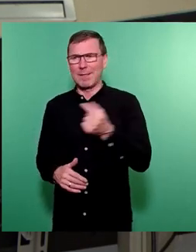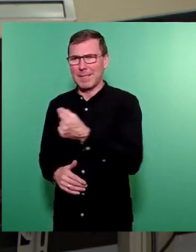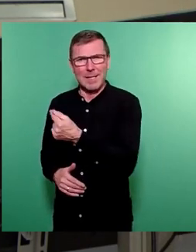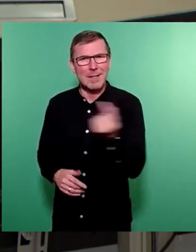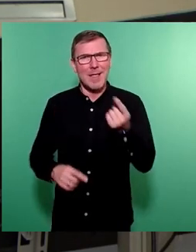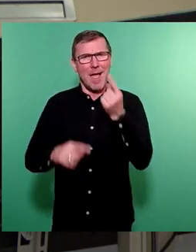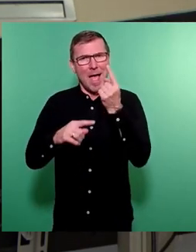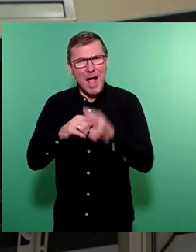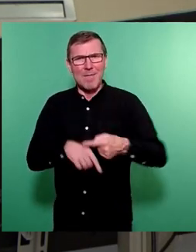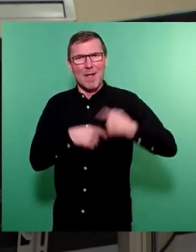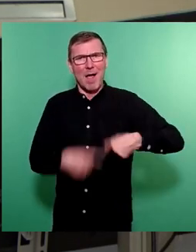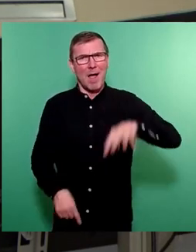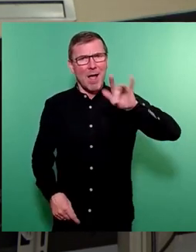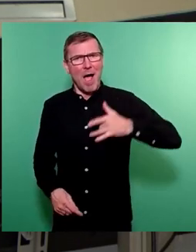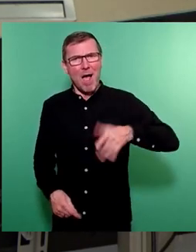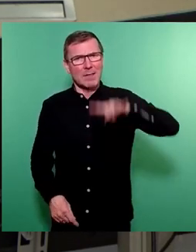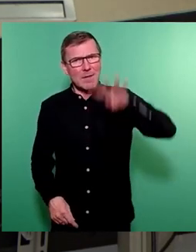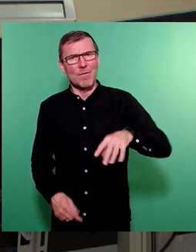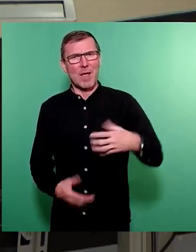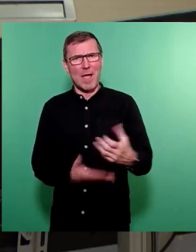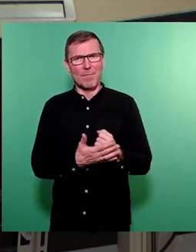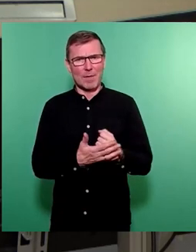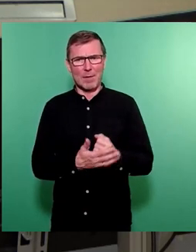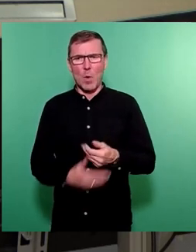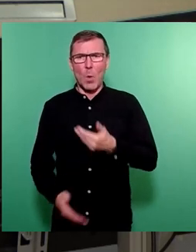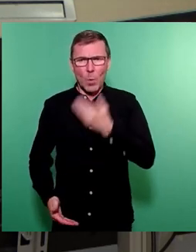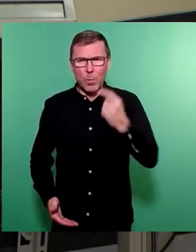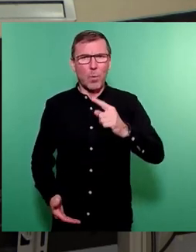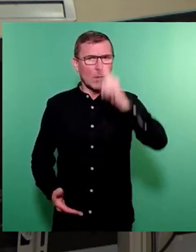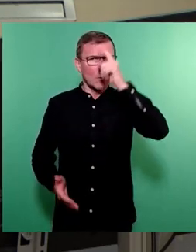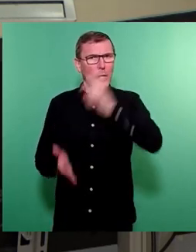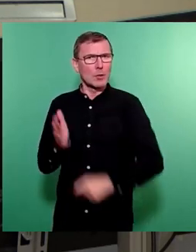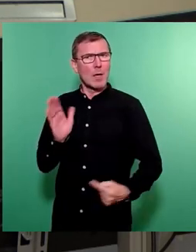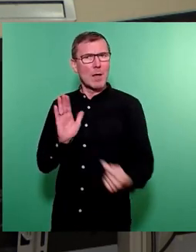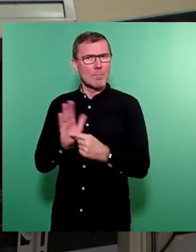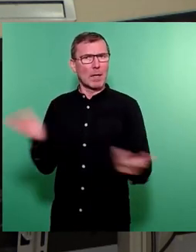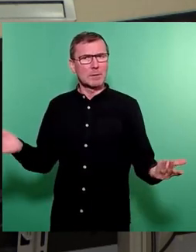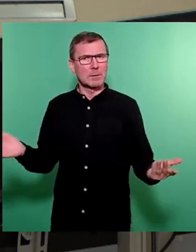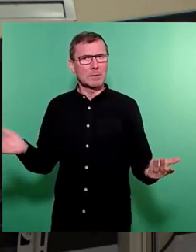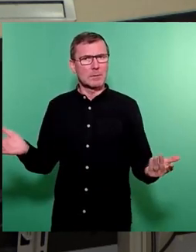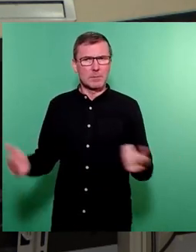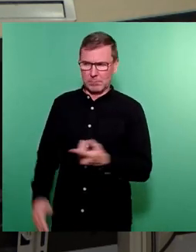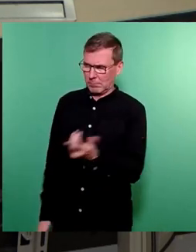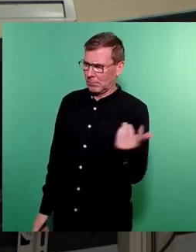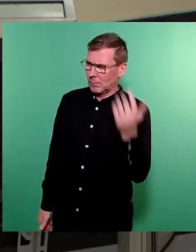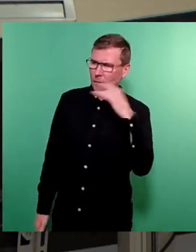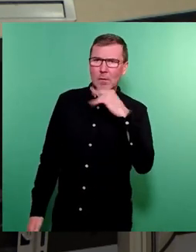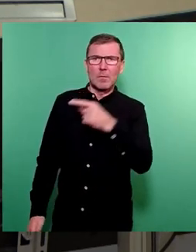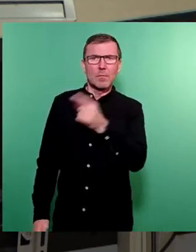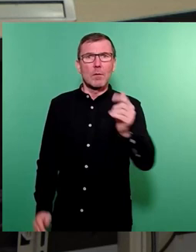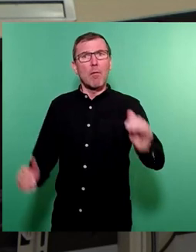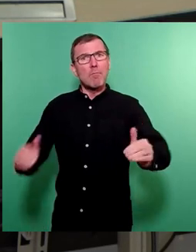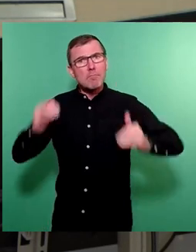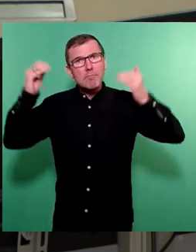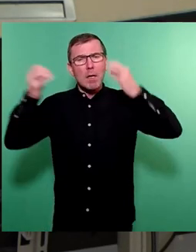Hartz-IV-Empfänger in Dresden hat keinen deutschen Pass. Und wenn wir jetzt nochmal darüber nachdenken, dass es auch viele sehr hochqualifizierte